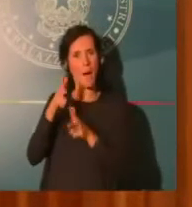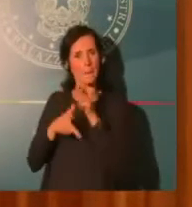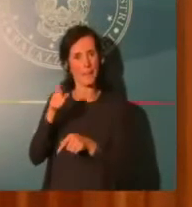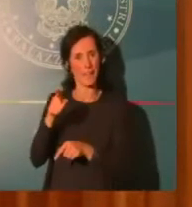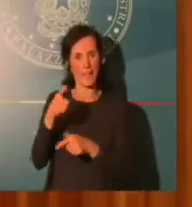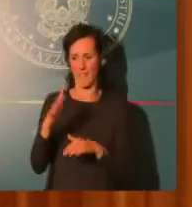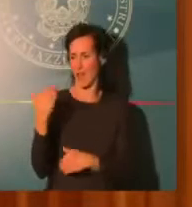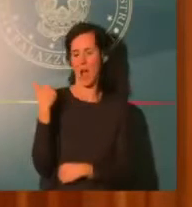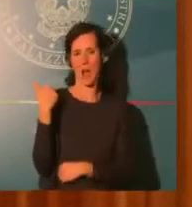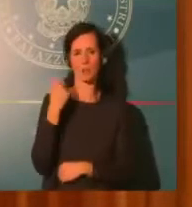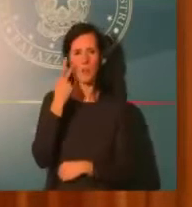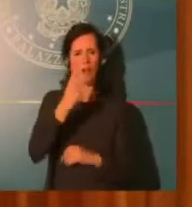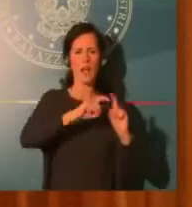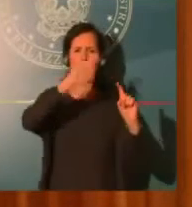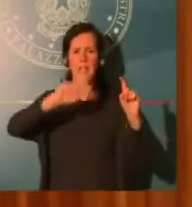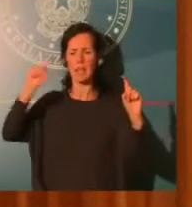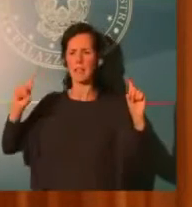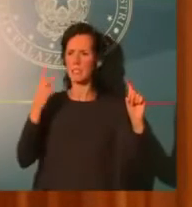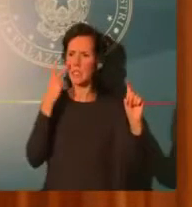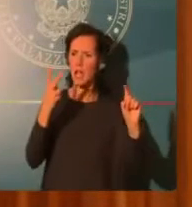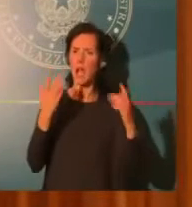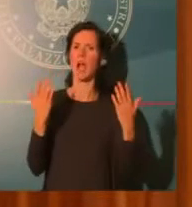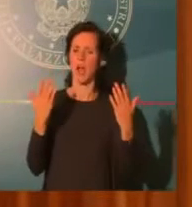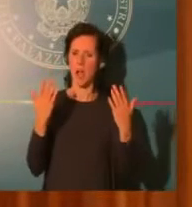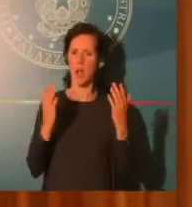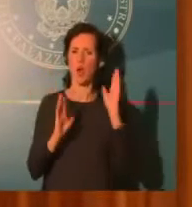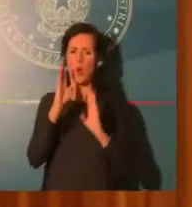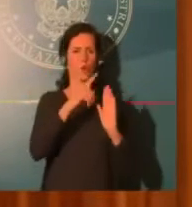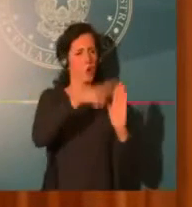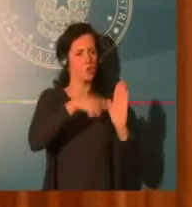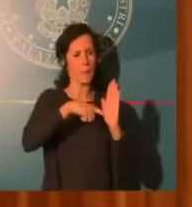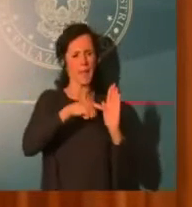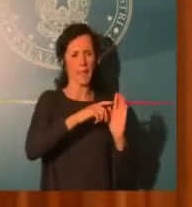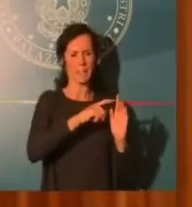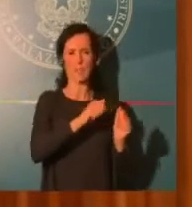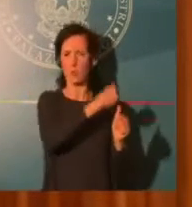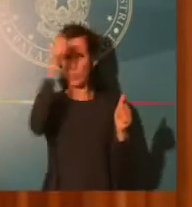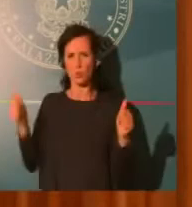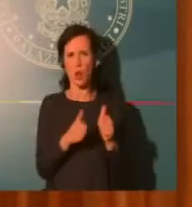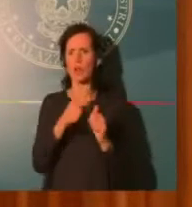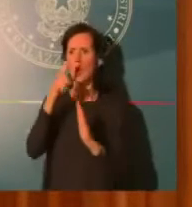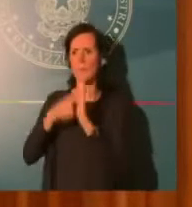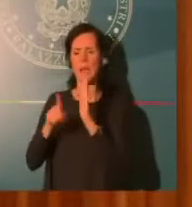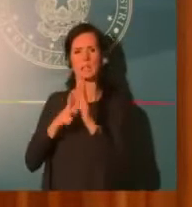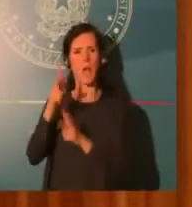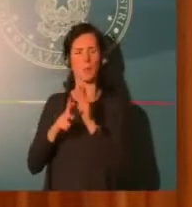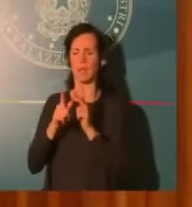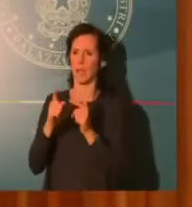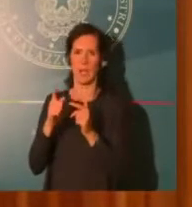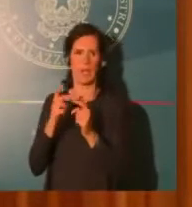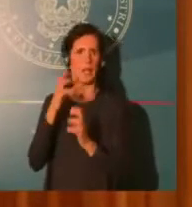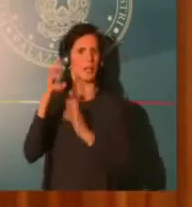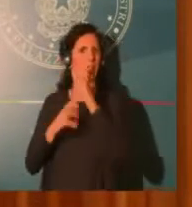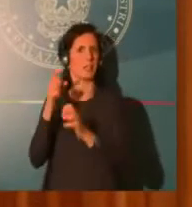riteniamo di aver ottenuto una misura, implementato una misura rapida, efficace ed efficiente.